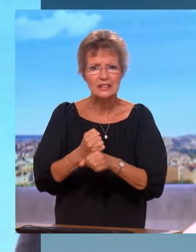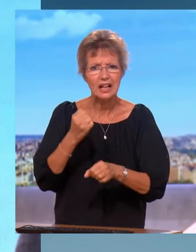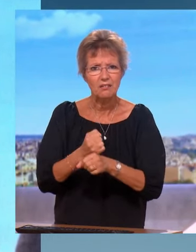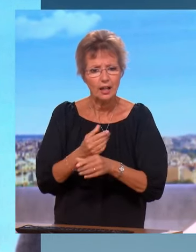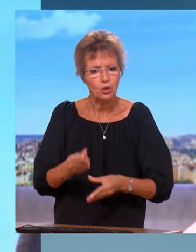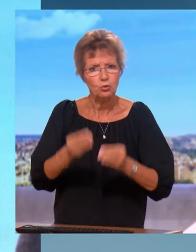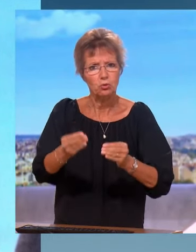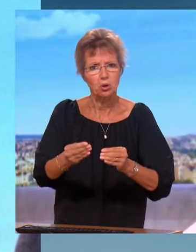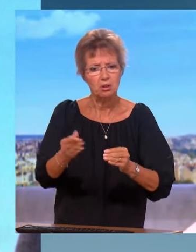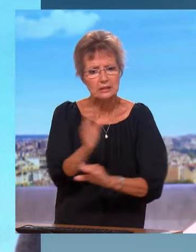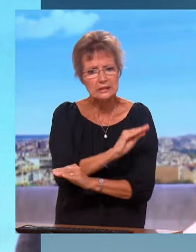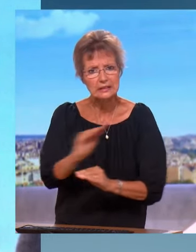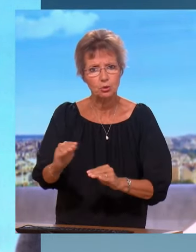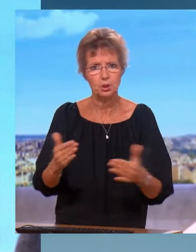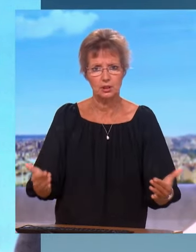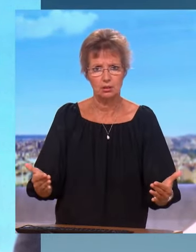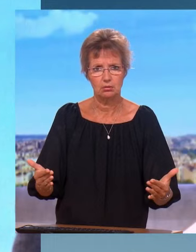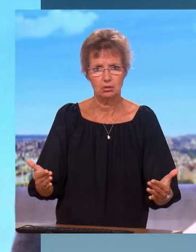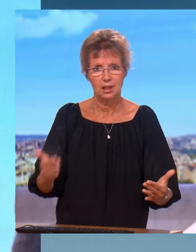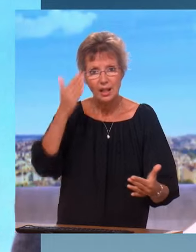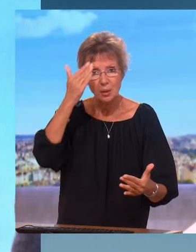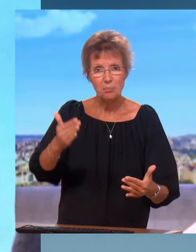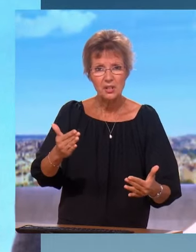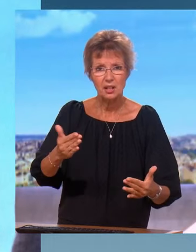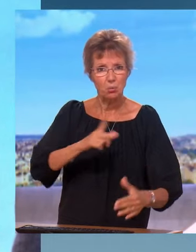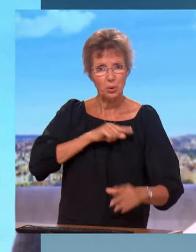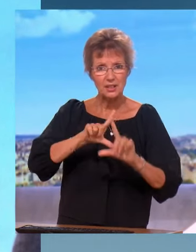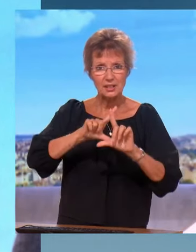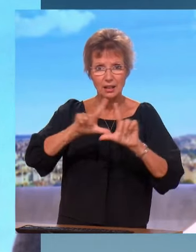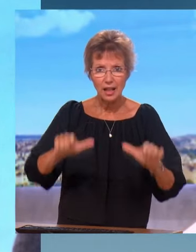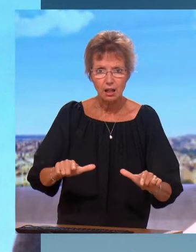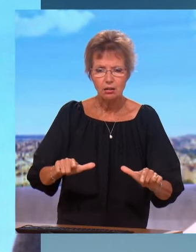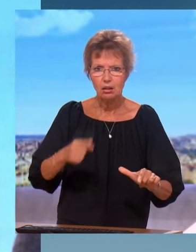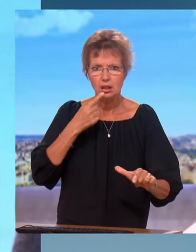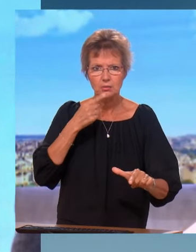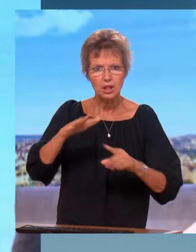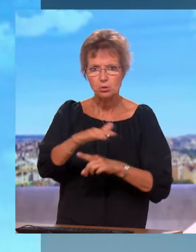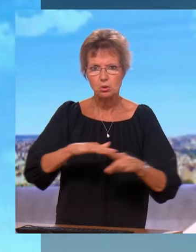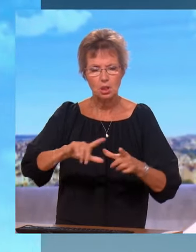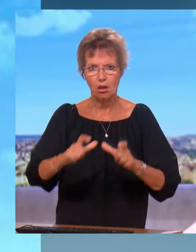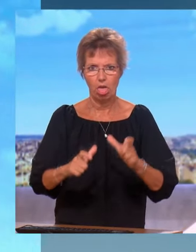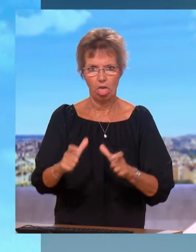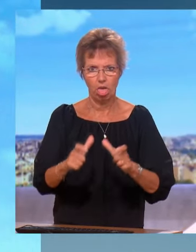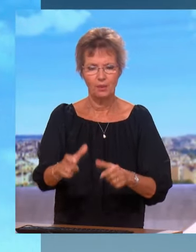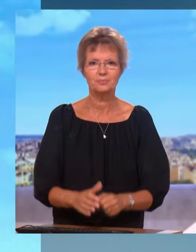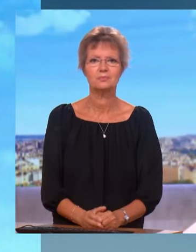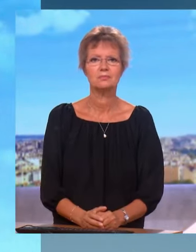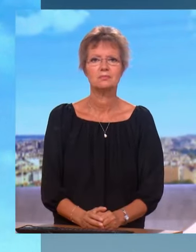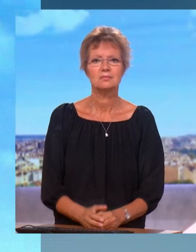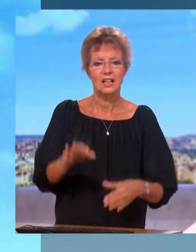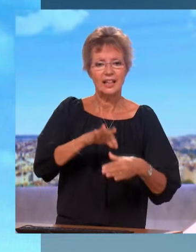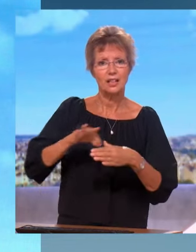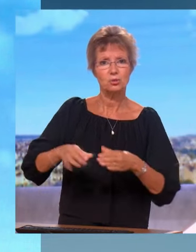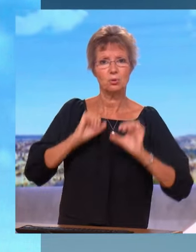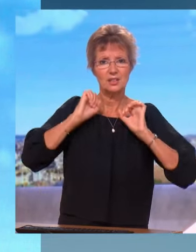'ordre. Sans ordre, vous ne pouvez pas avoir de vie en société. C'est un préalable, Thomas Soto. Le préalable à tout. On va parler des sénatoriales qui avaient lieu